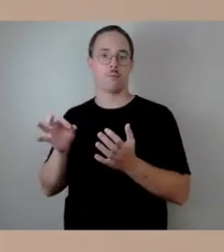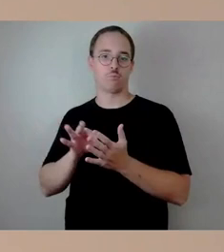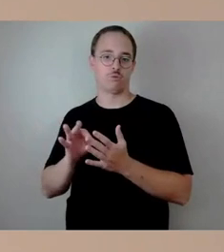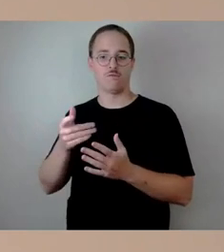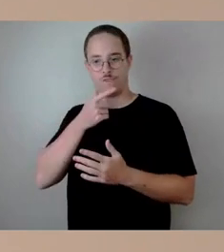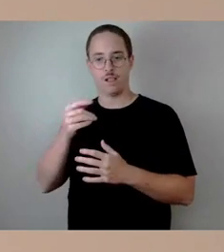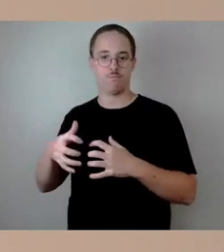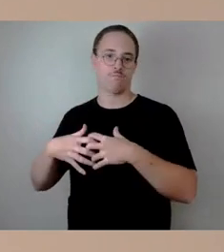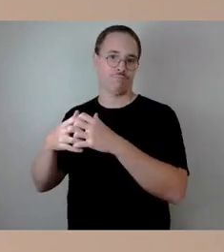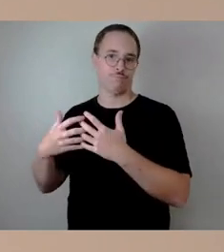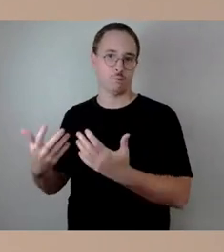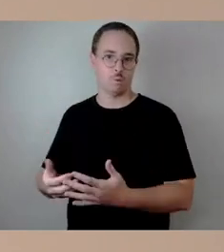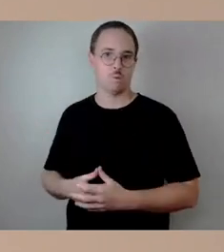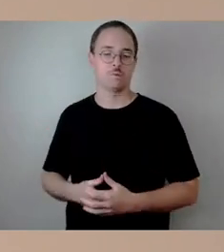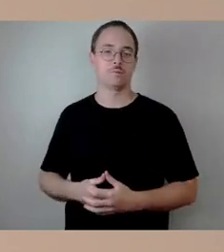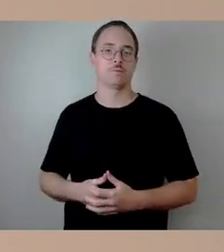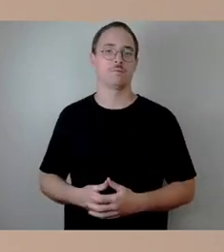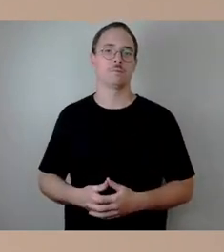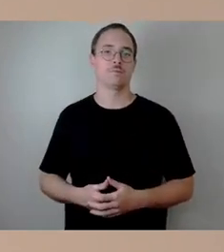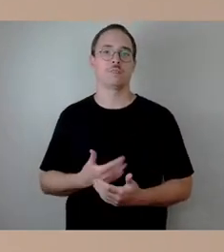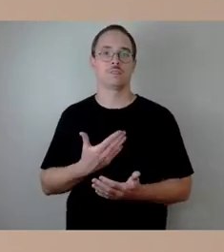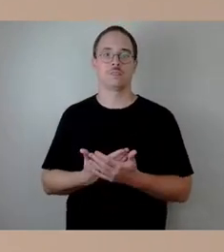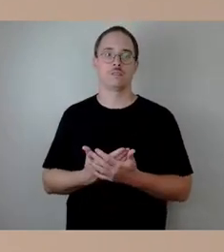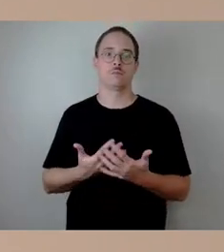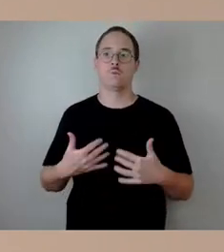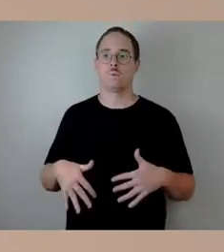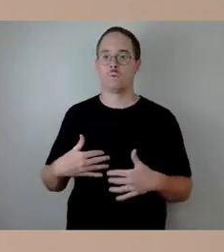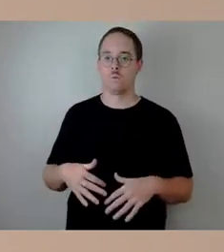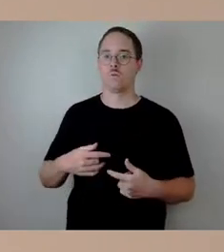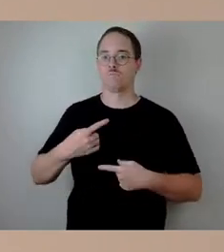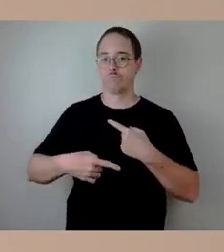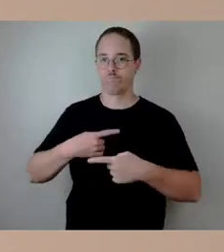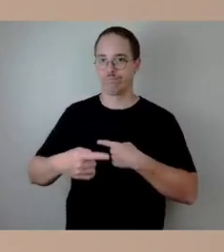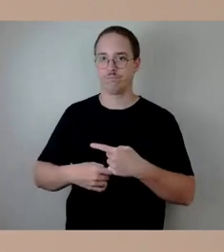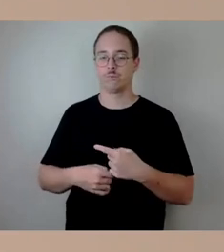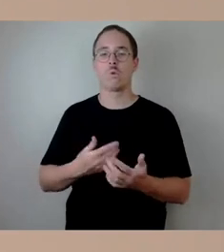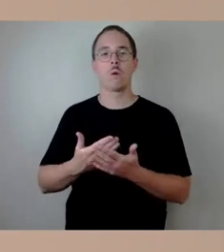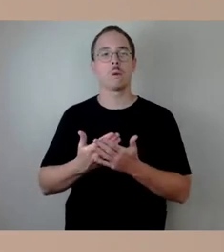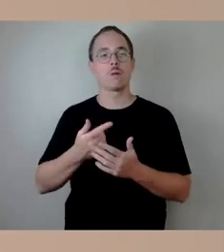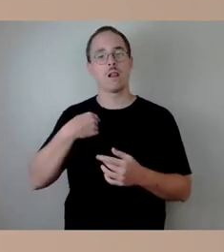wissen, was alles noch an Infrastruktur für den Dresdner Norden natürlich, die wird mit Ansiedlung von TSMC und so weiter,